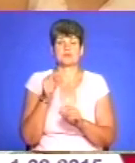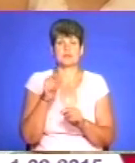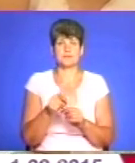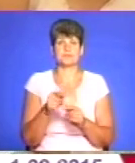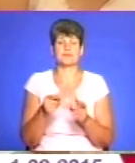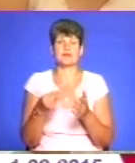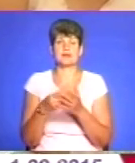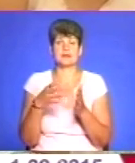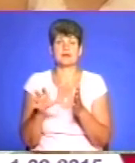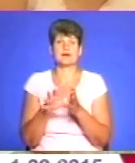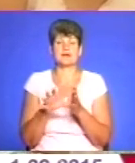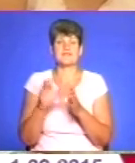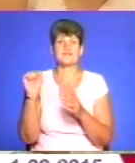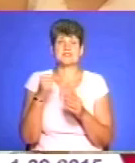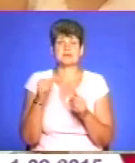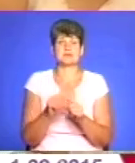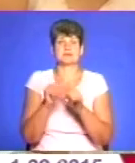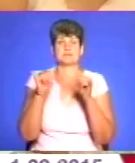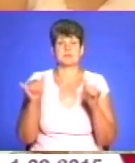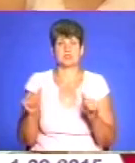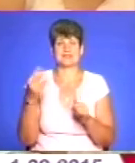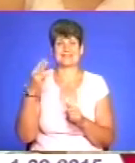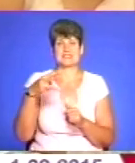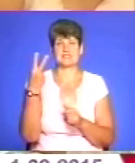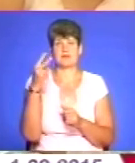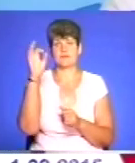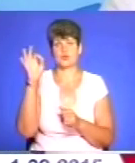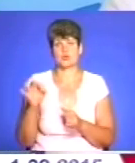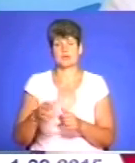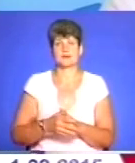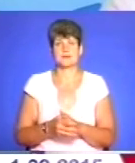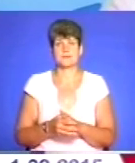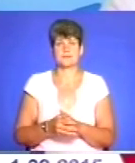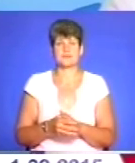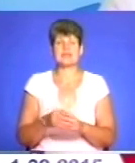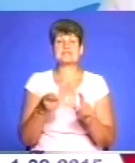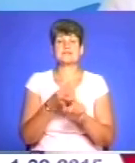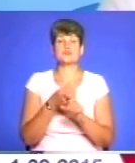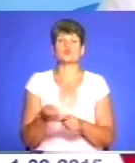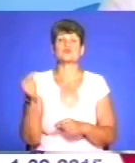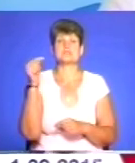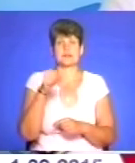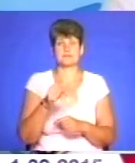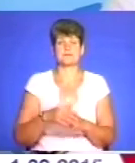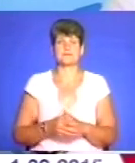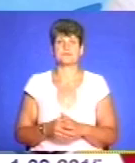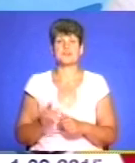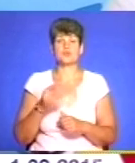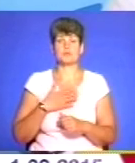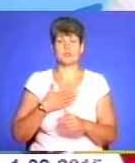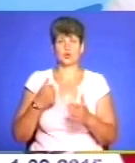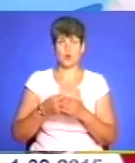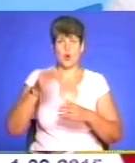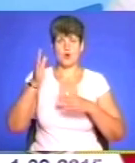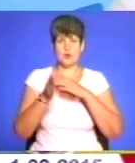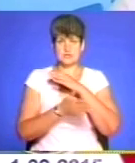електроенергію в серпні для підприємства зросли майже на 32%. В зв'язку з тим, що ми до останнього